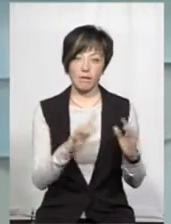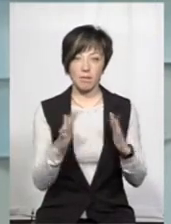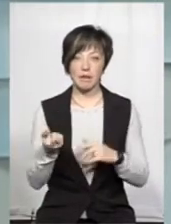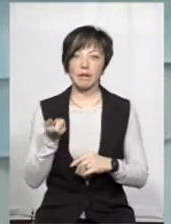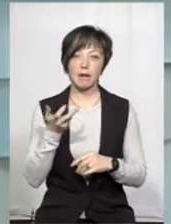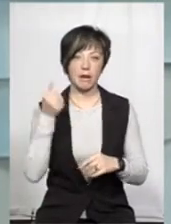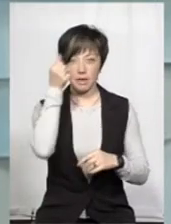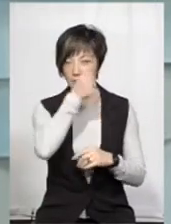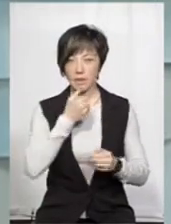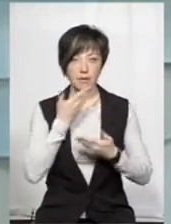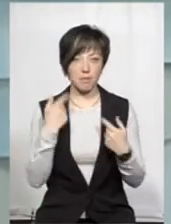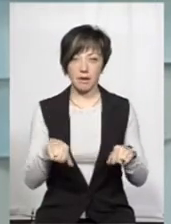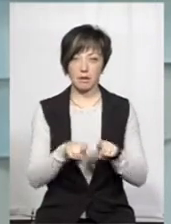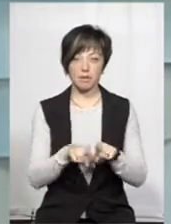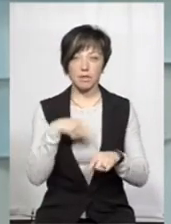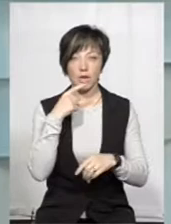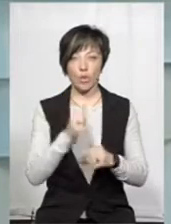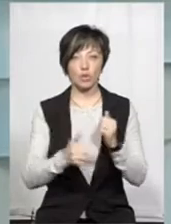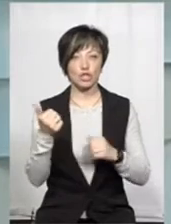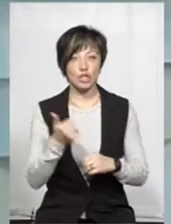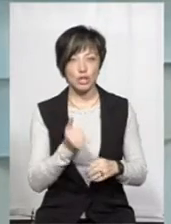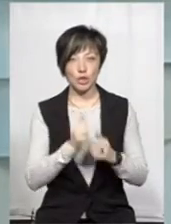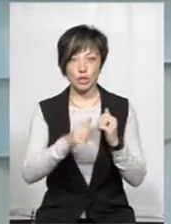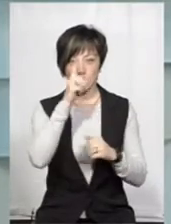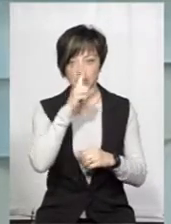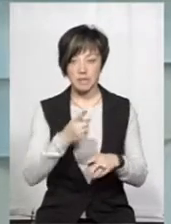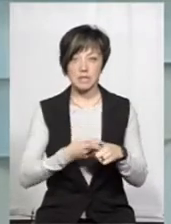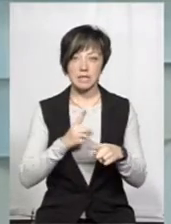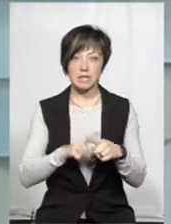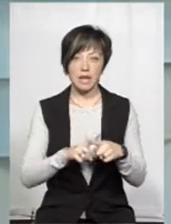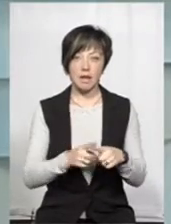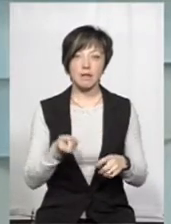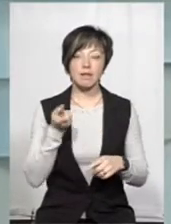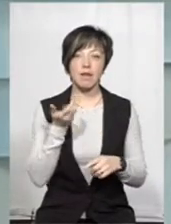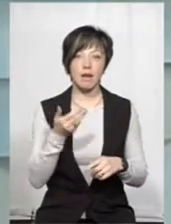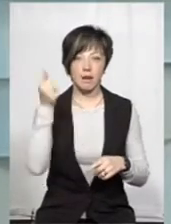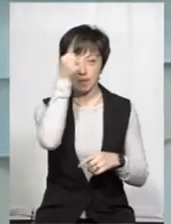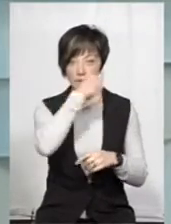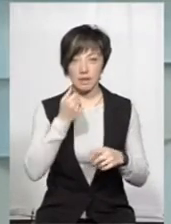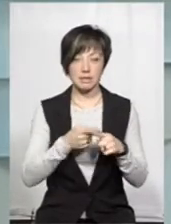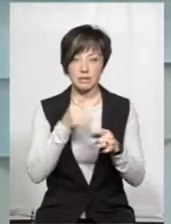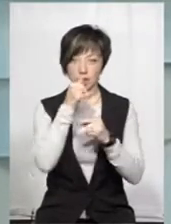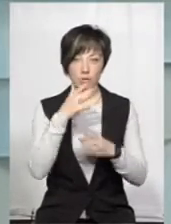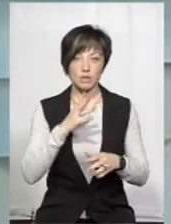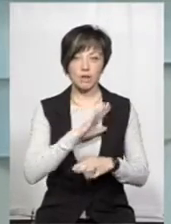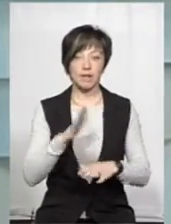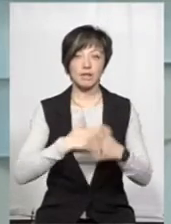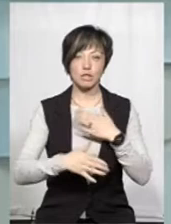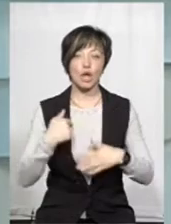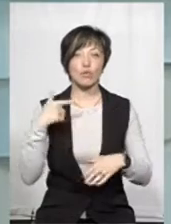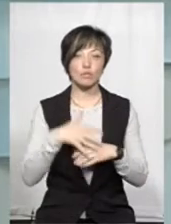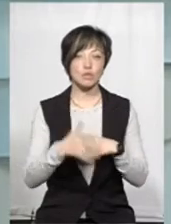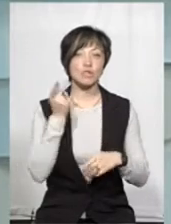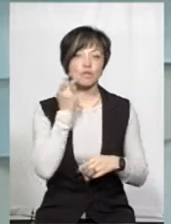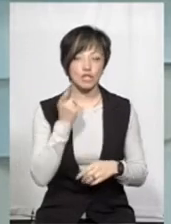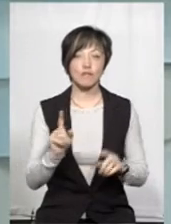кілька на рік їх. Немає там, щоб ми казали, чи кожен тиждень, чи кожен місяць, це буквально декілька на рік, і це не може натішити. Я розумію,